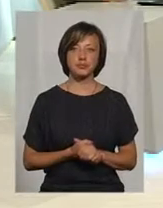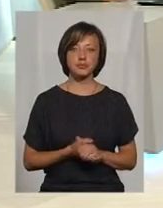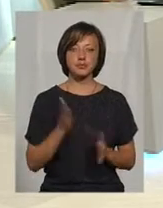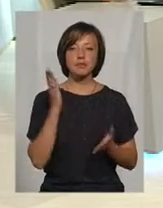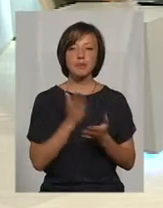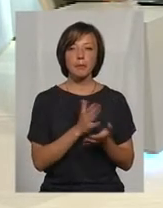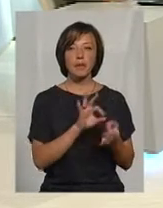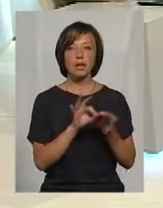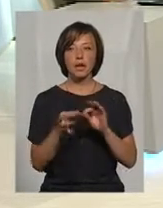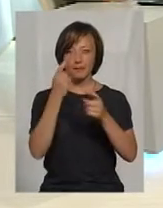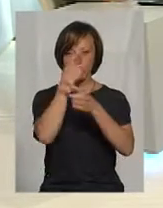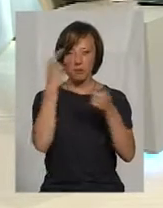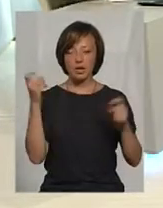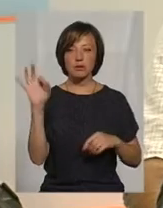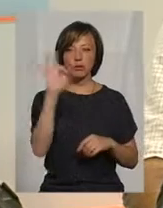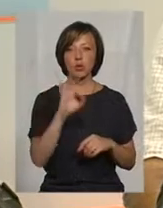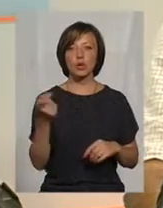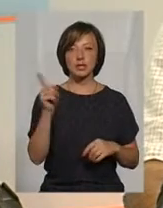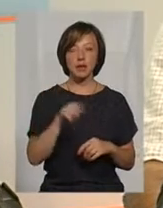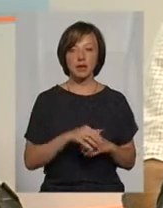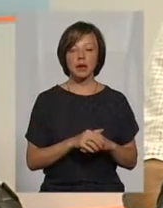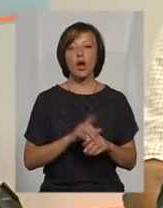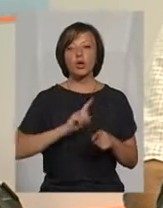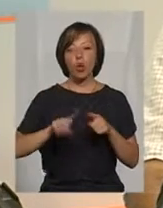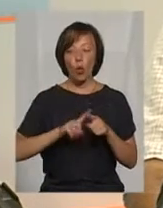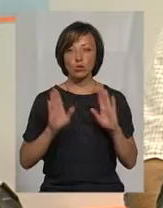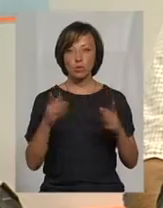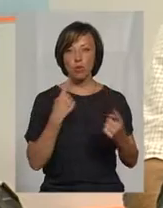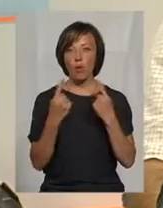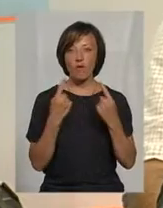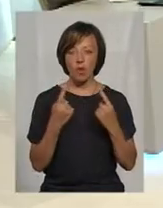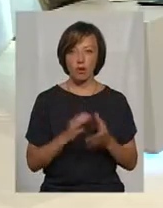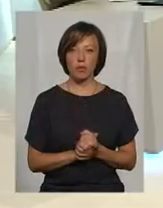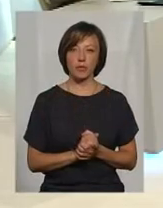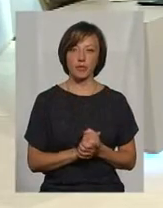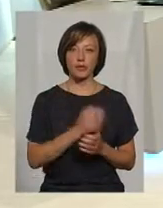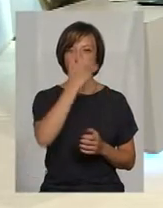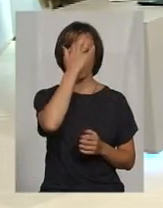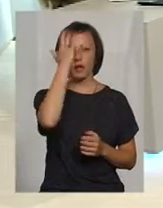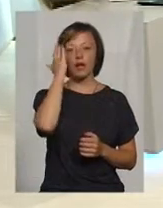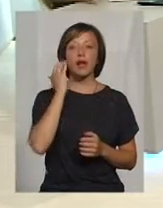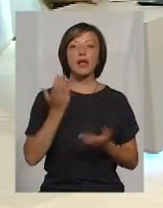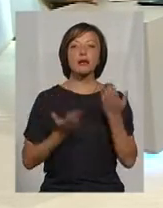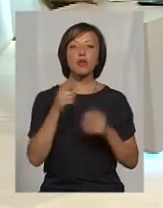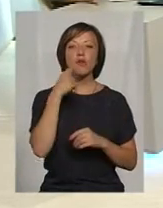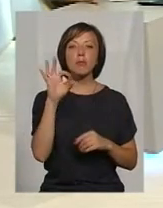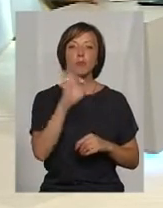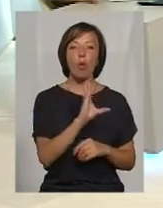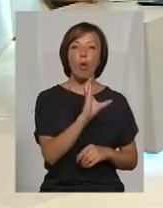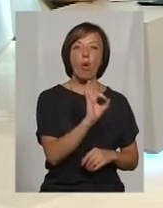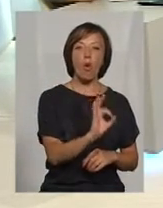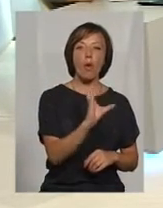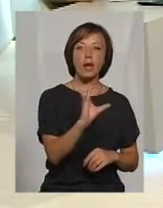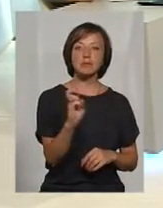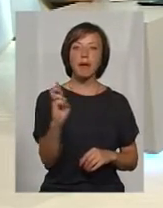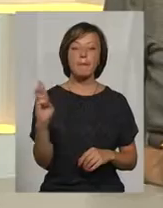інформація, кому що повертається, але цифри, я думаю, що сути. Якщо говорити про ОСББ, на